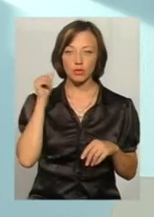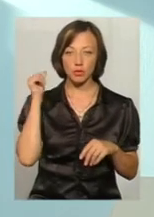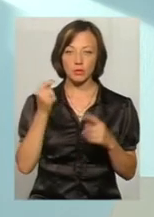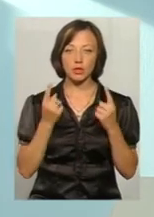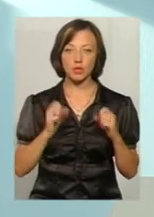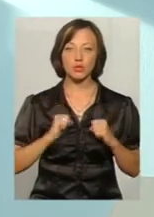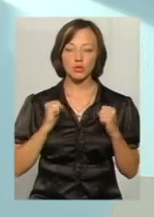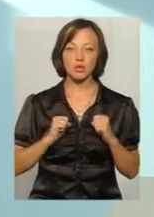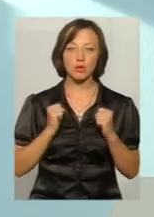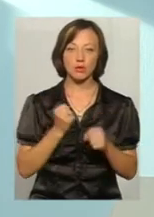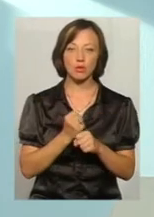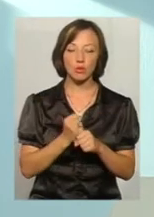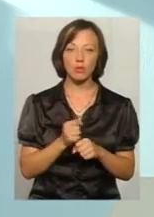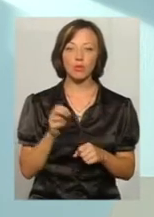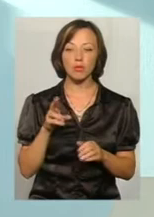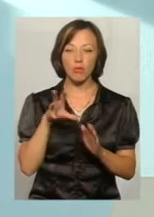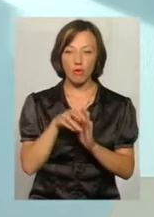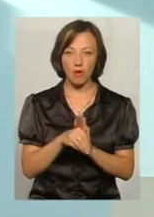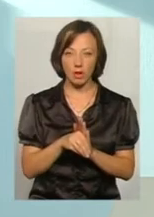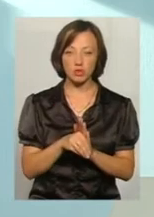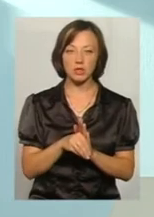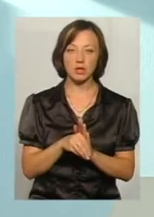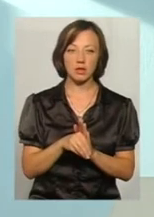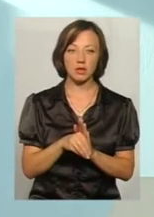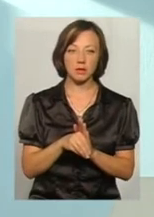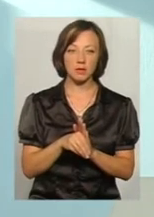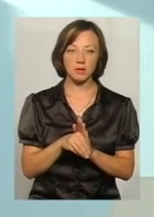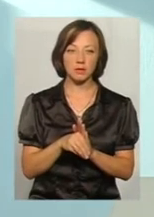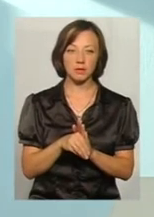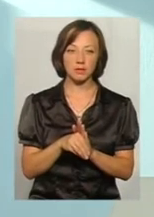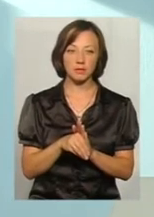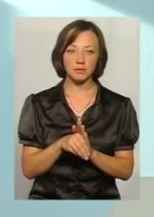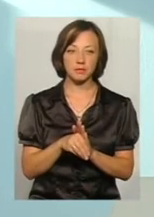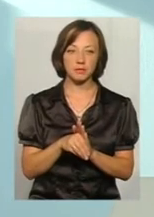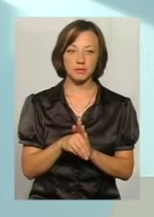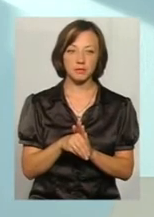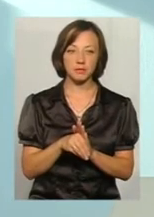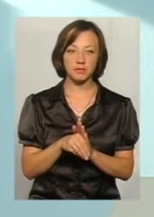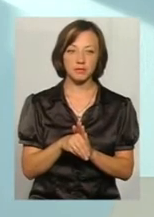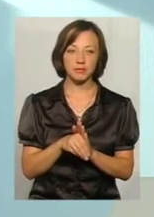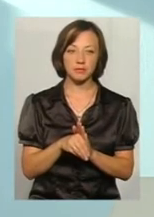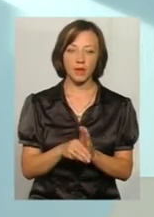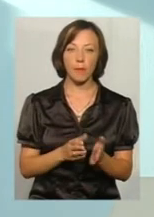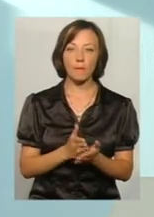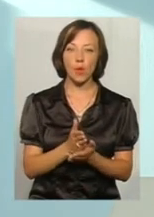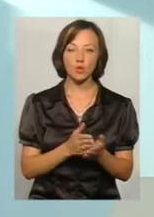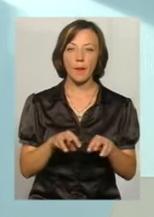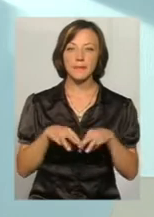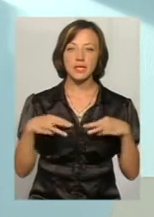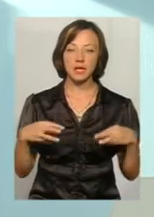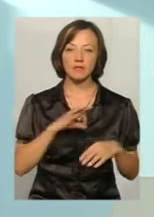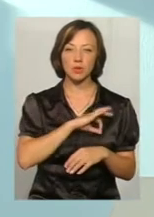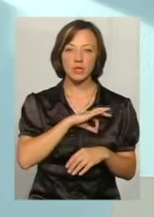зусиль було докладено до впровадження в життя сервісів Міністерства юстиції,